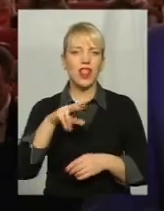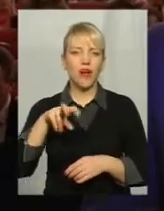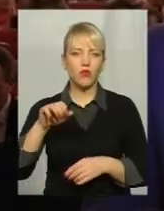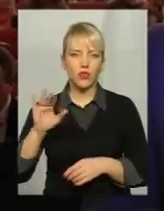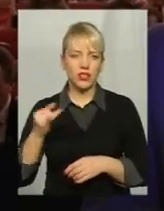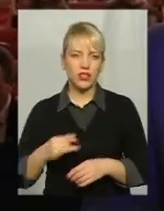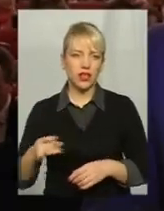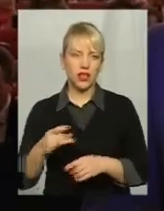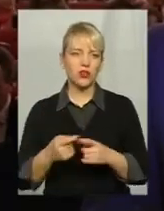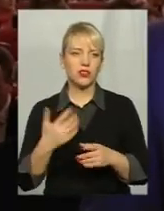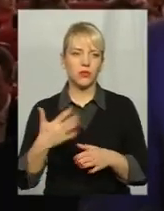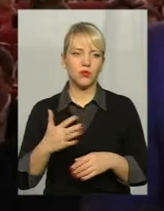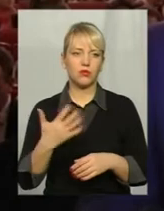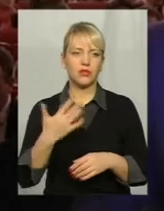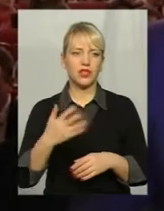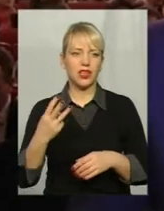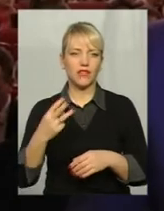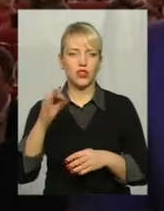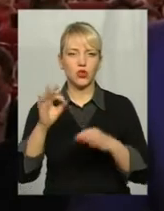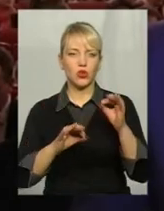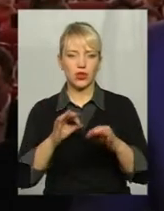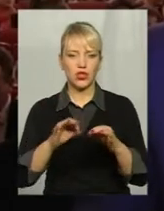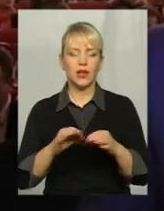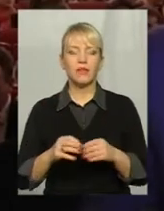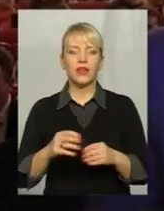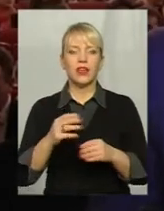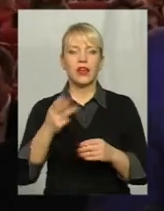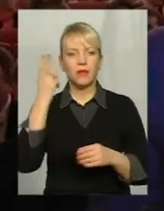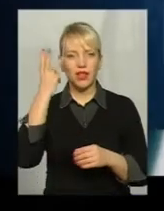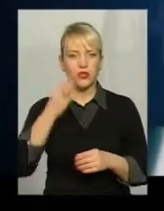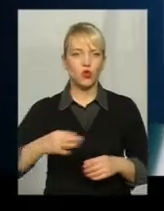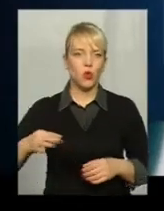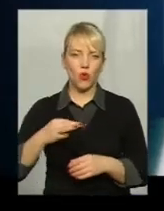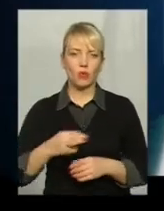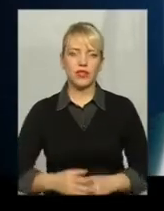площі Хмельницької області і 53% від кількості рад базового рівня